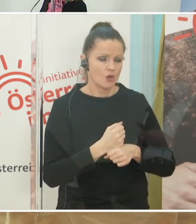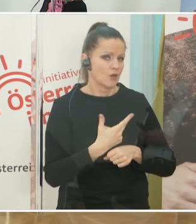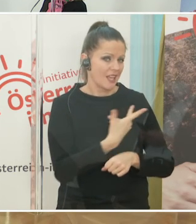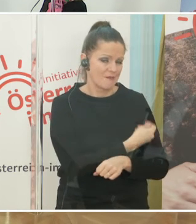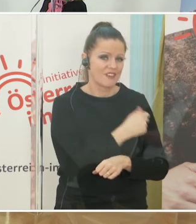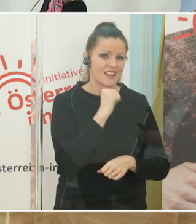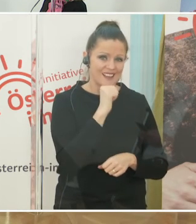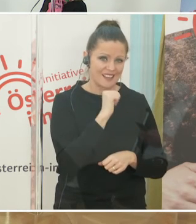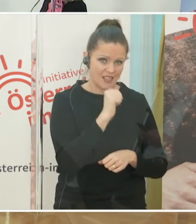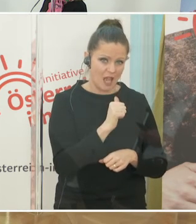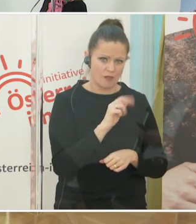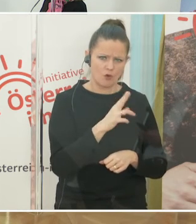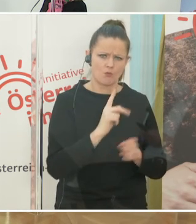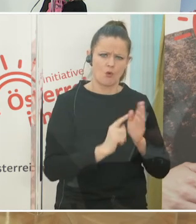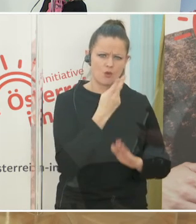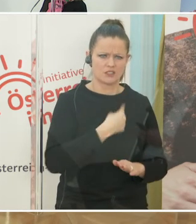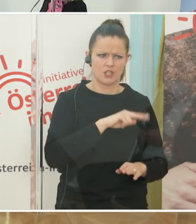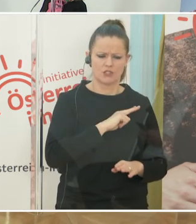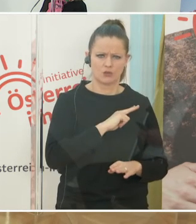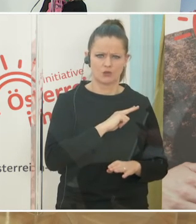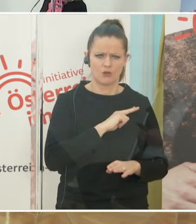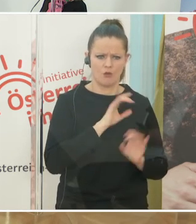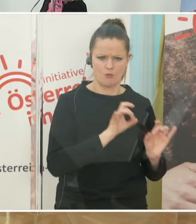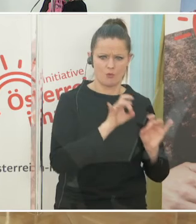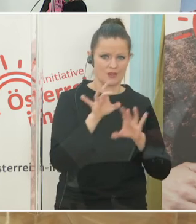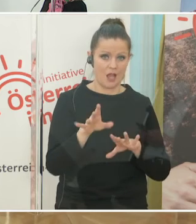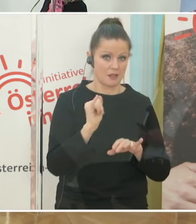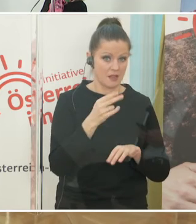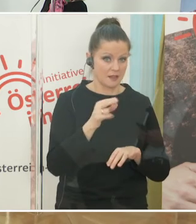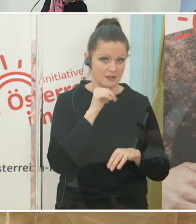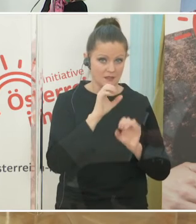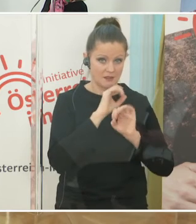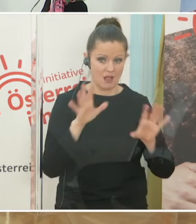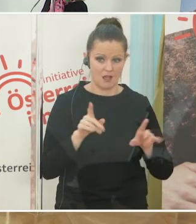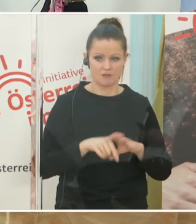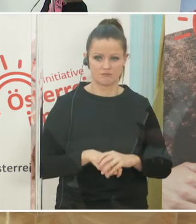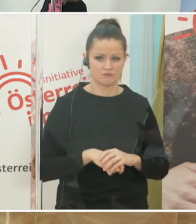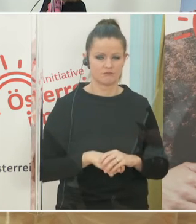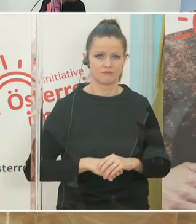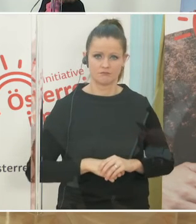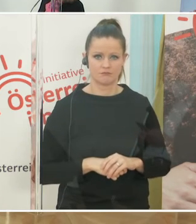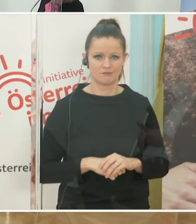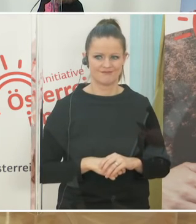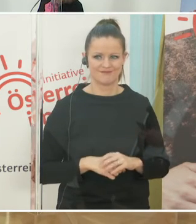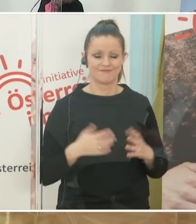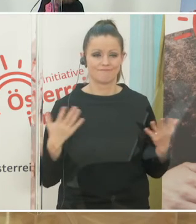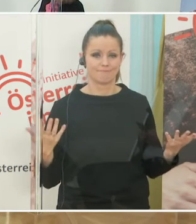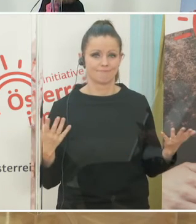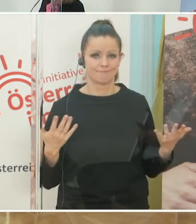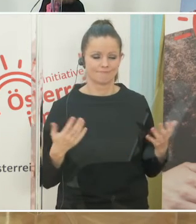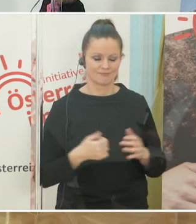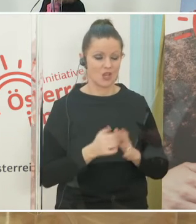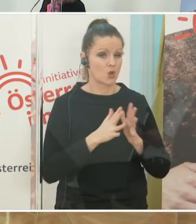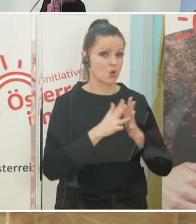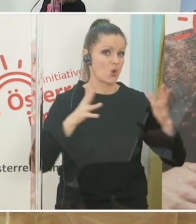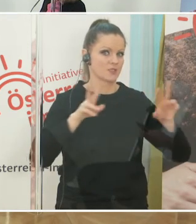Impfung weiter übertragen kann? Und was weiß man denn eigentlich konkret über die Impfung und die Infektiosität? Ja, das ist eine der großen